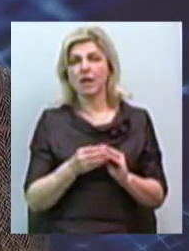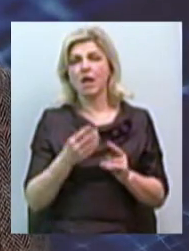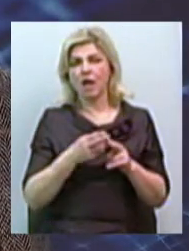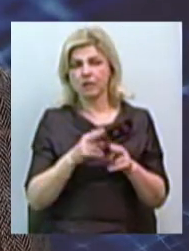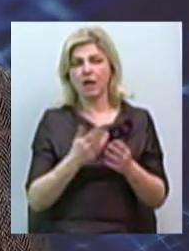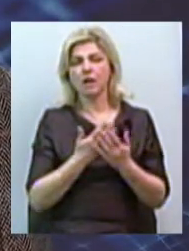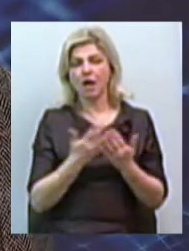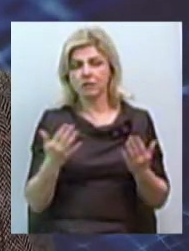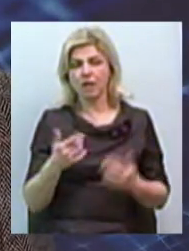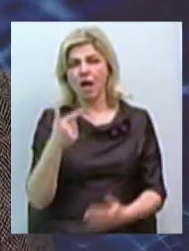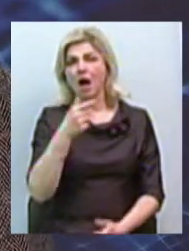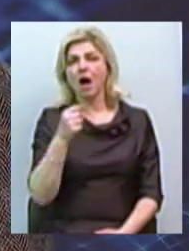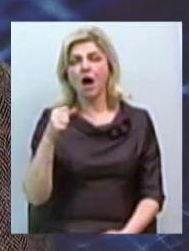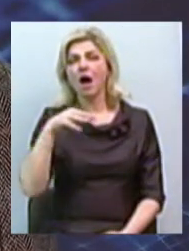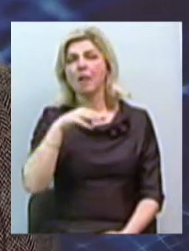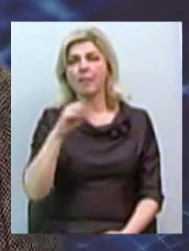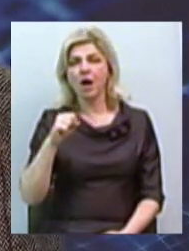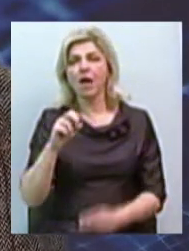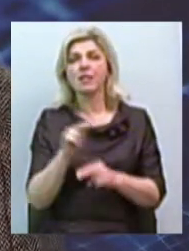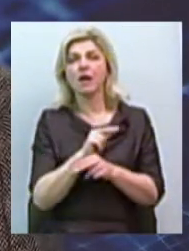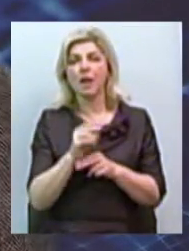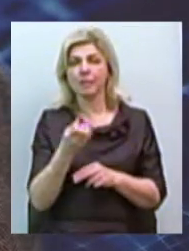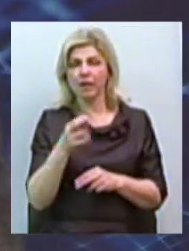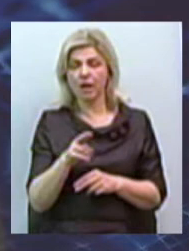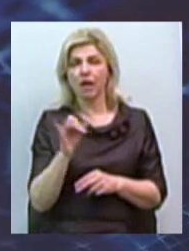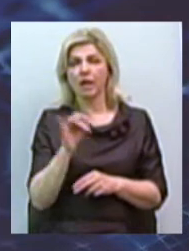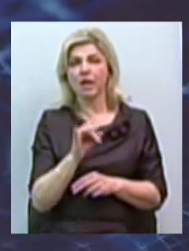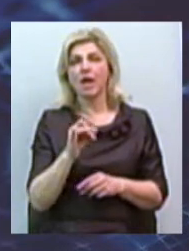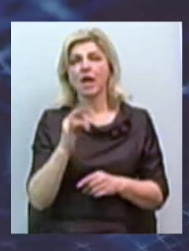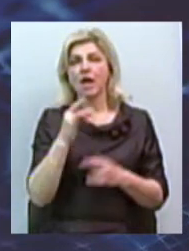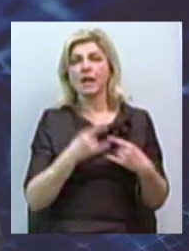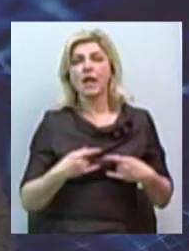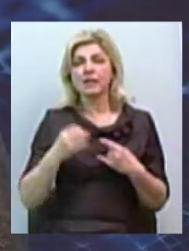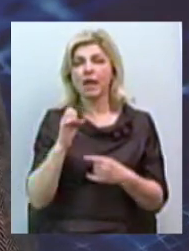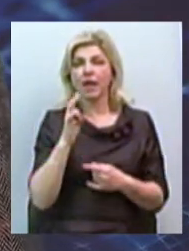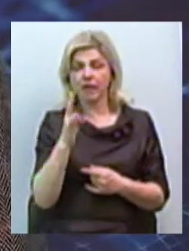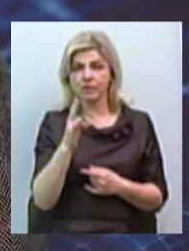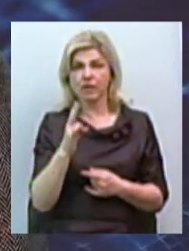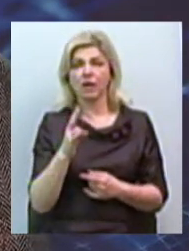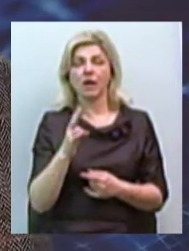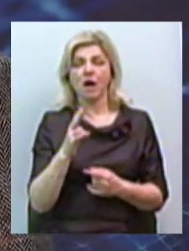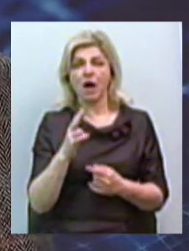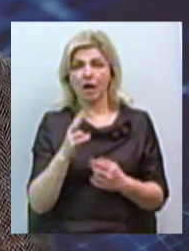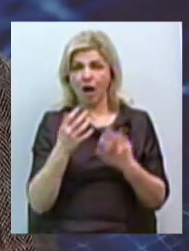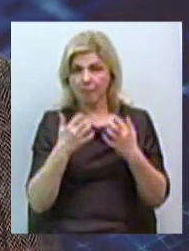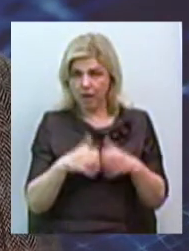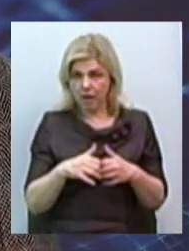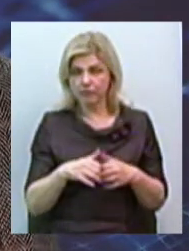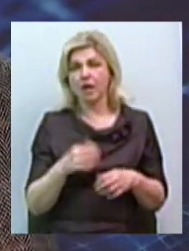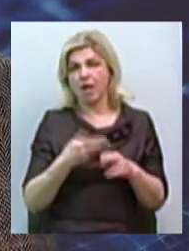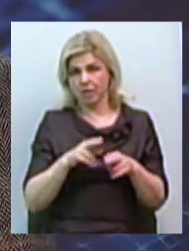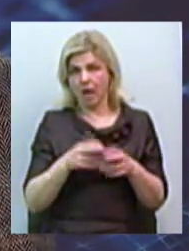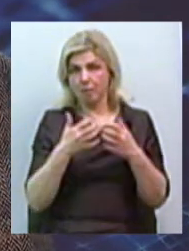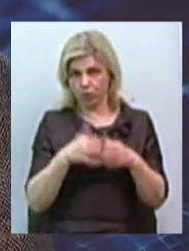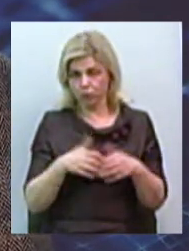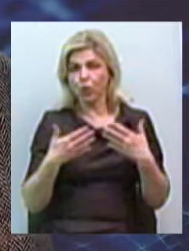-терапевтическая установка Сагенова и рентген-диагностичная подибна С-дуга. Это оборудование уже приобретено,